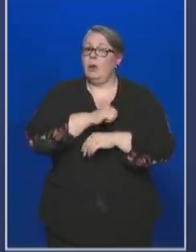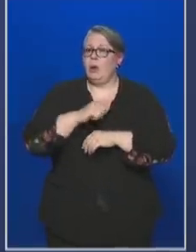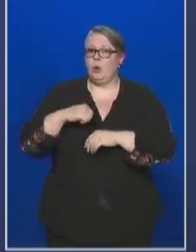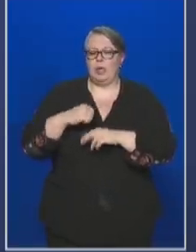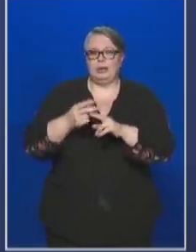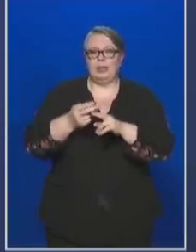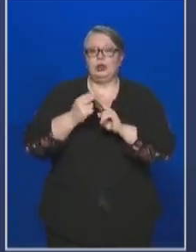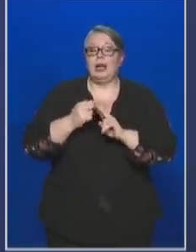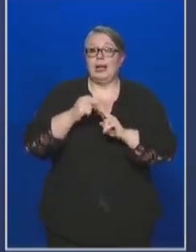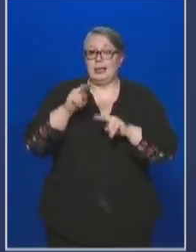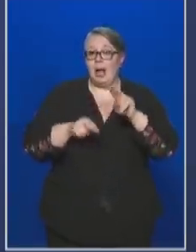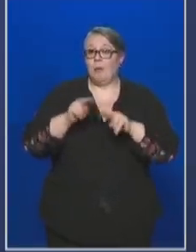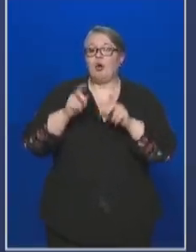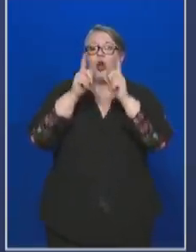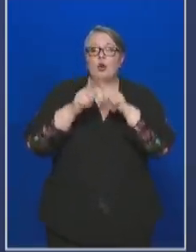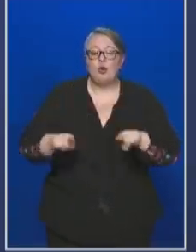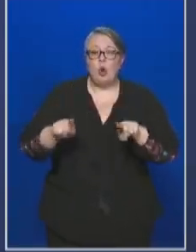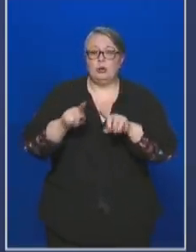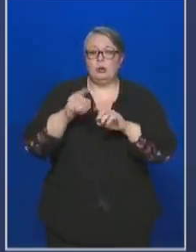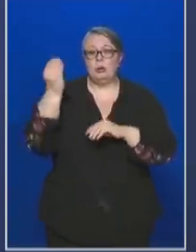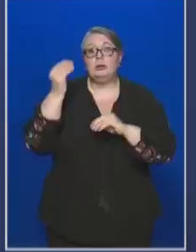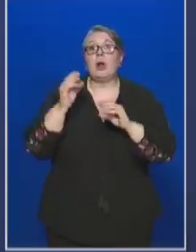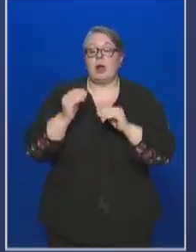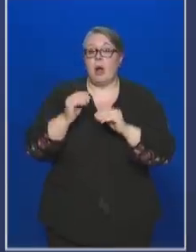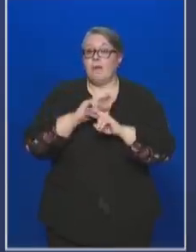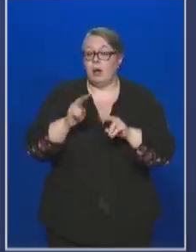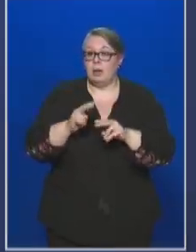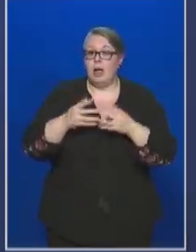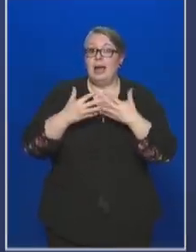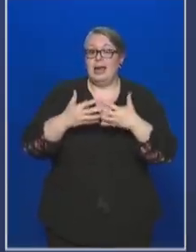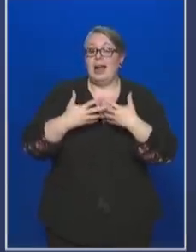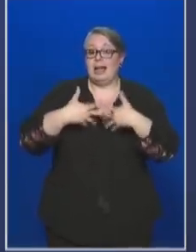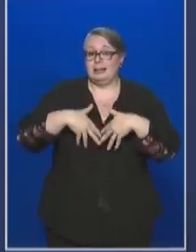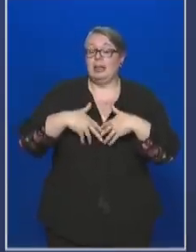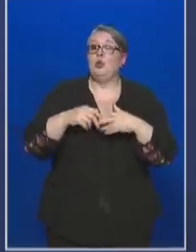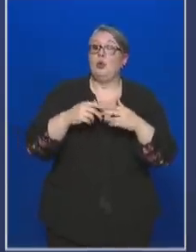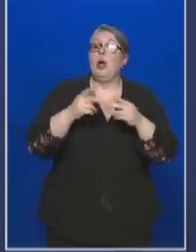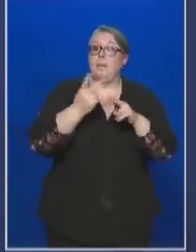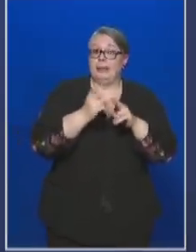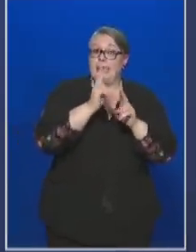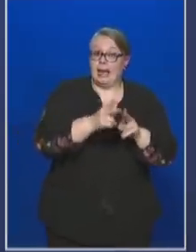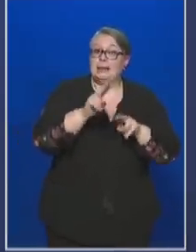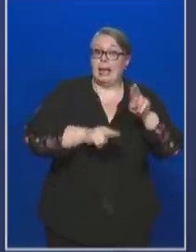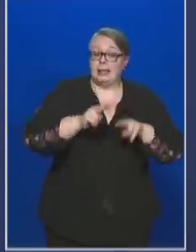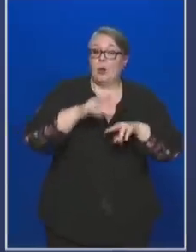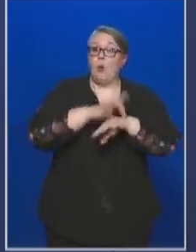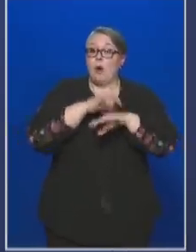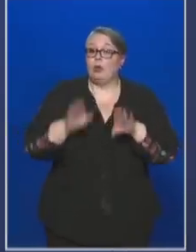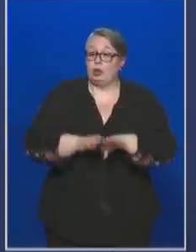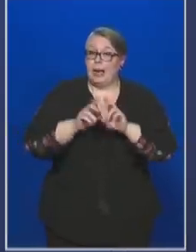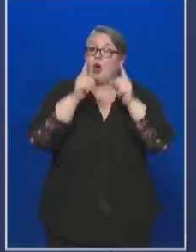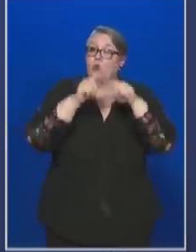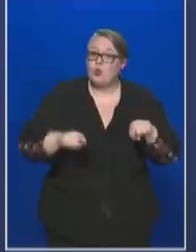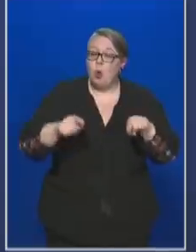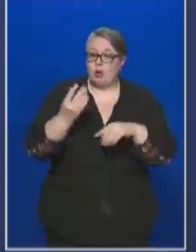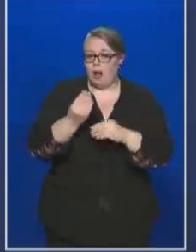Önkéntes segédápolóknak külön tananyag van, lélegeztetett betegek ellátásához, orvos kollégáknak